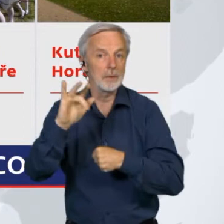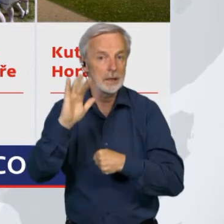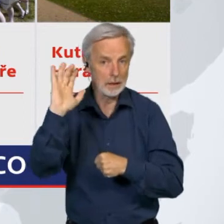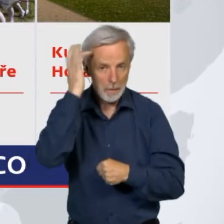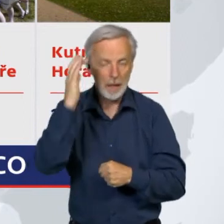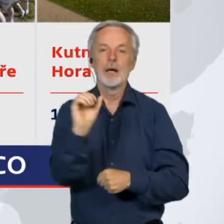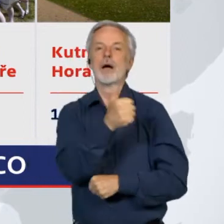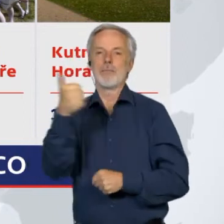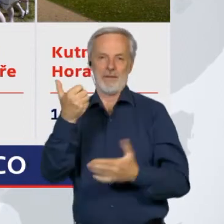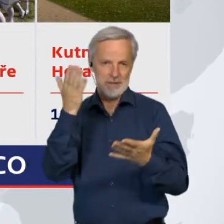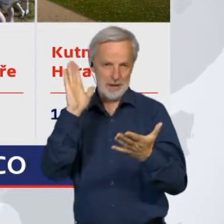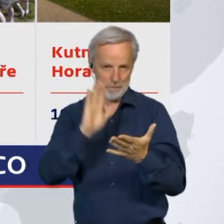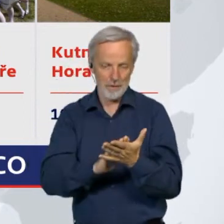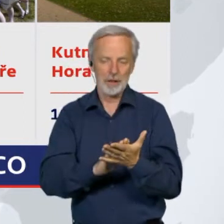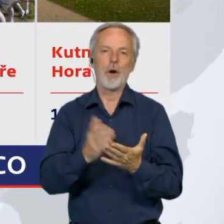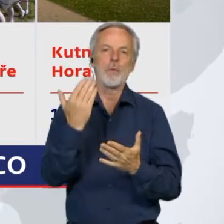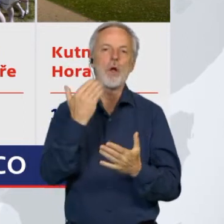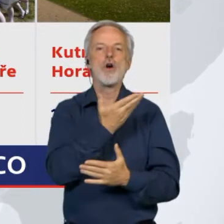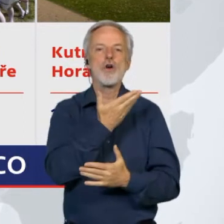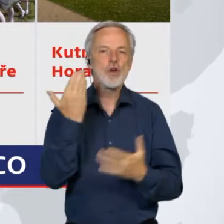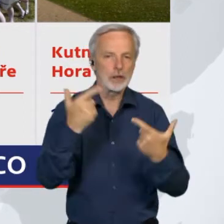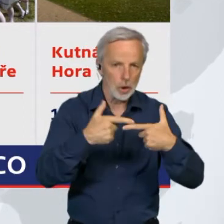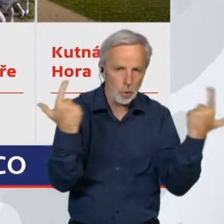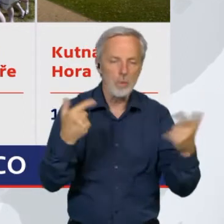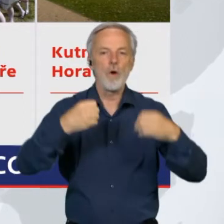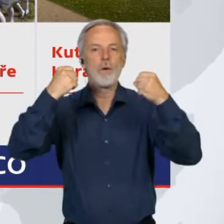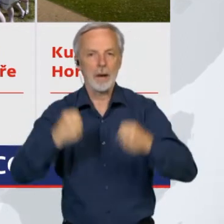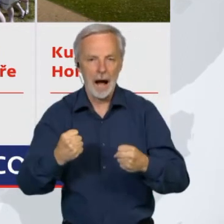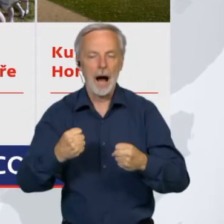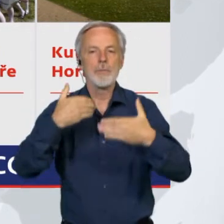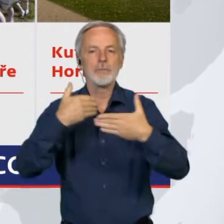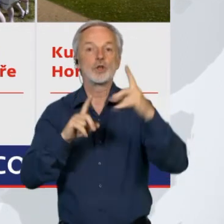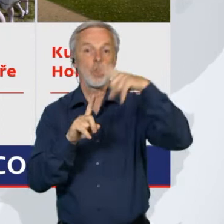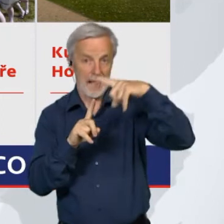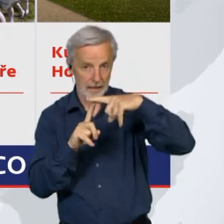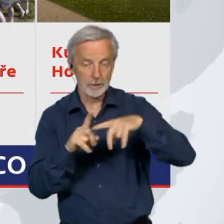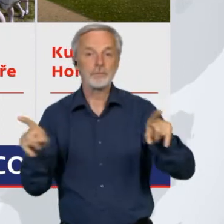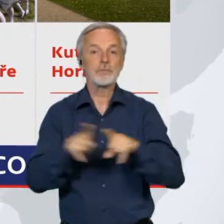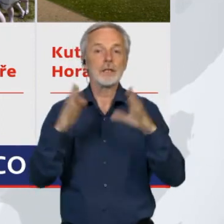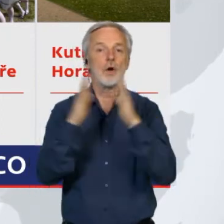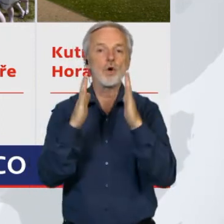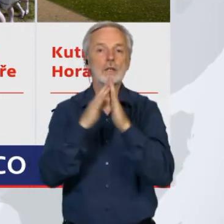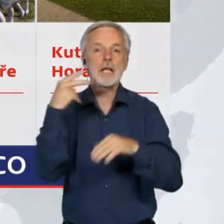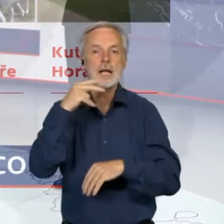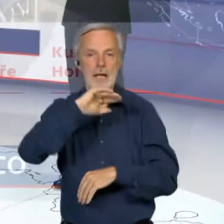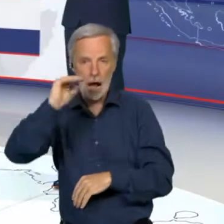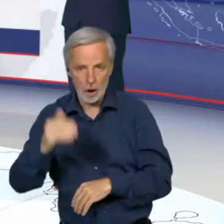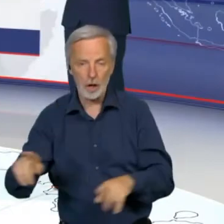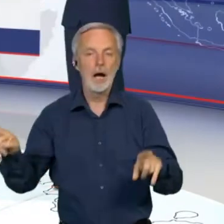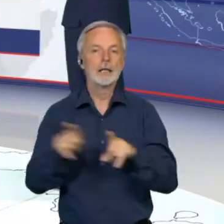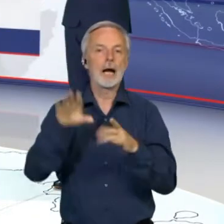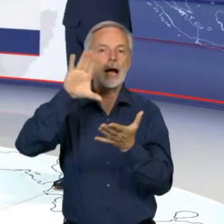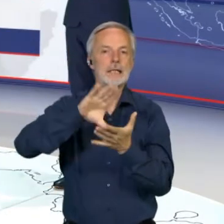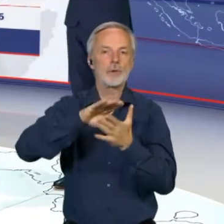Jako první se na seznamech objevila centra Českého krumluva Prahy a Telče. Pak taky poutní kostel na Zelené hoře a historické